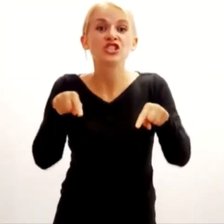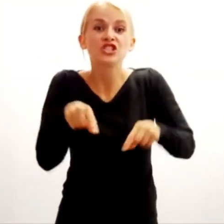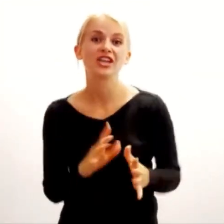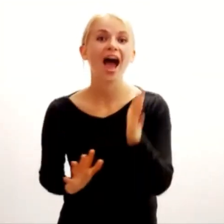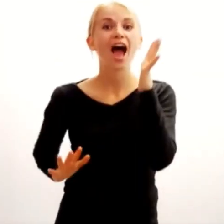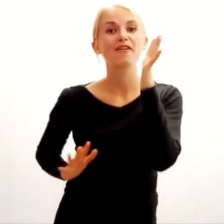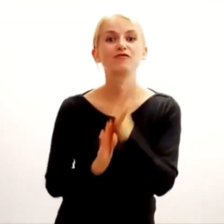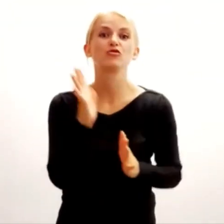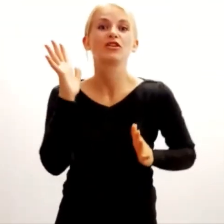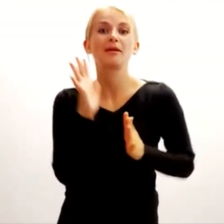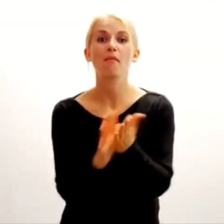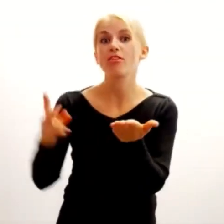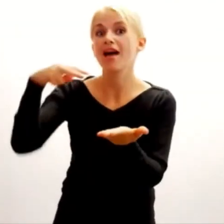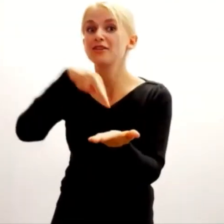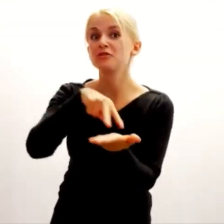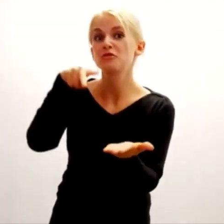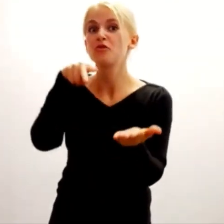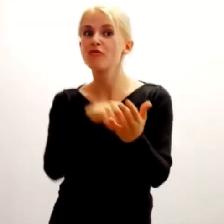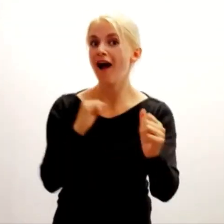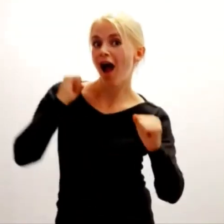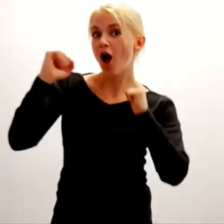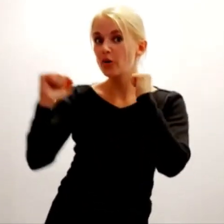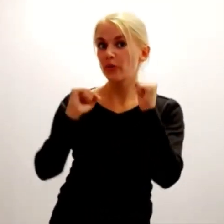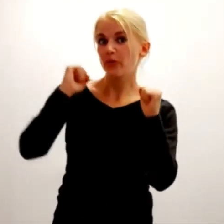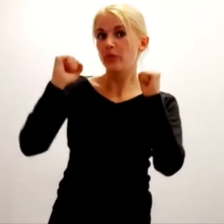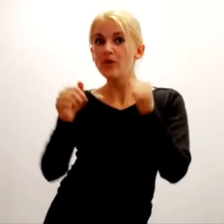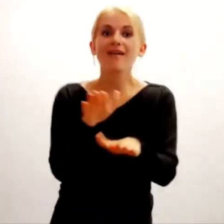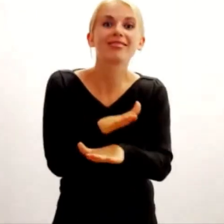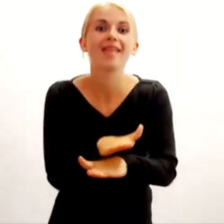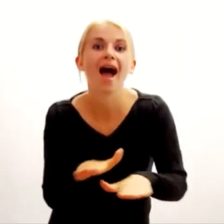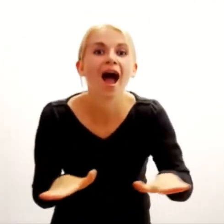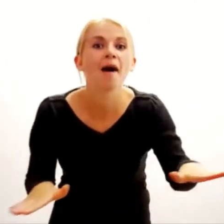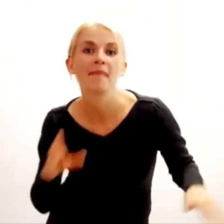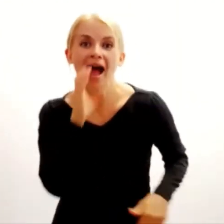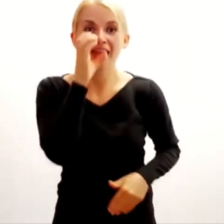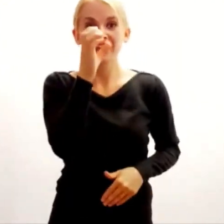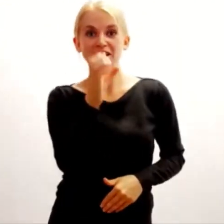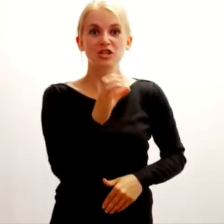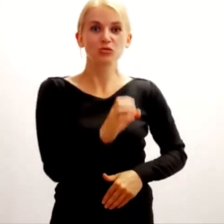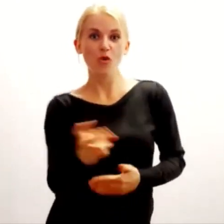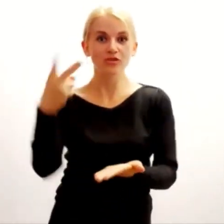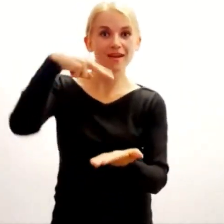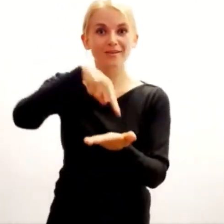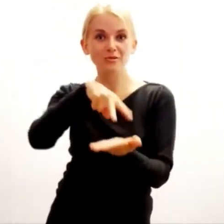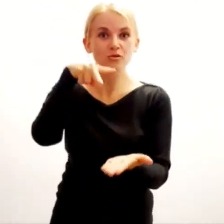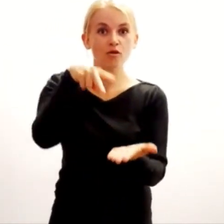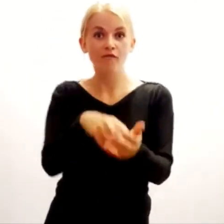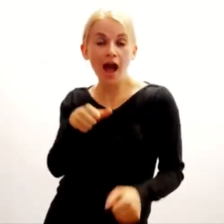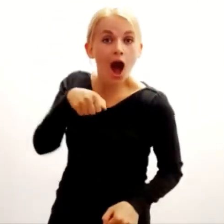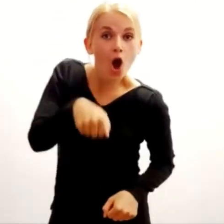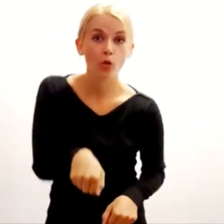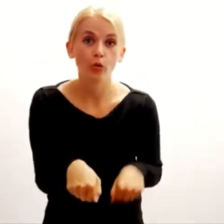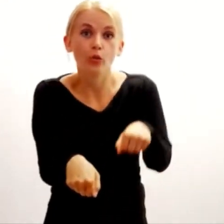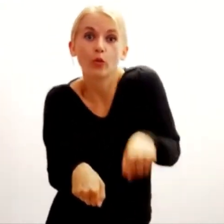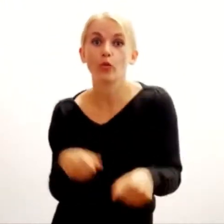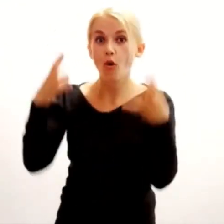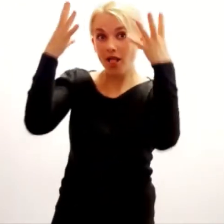Dzisiaj w dżungli potańcówa Na parkiecie słoń zasuwa